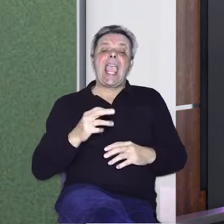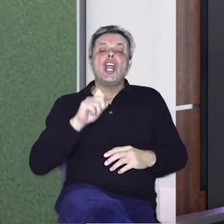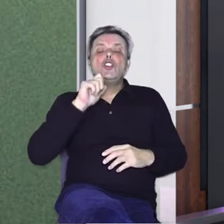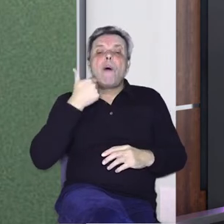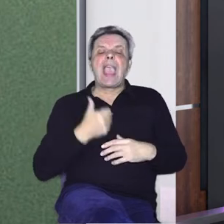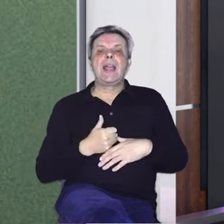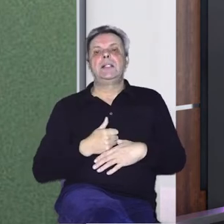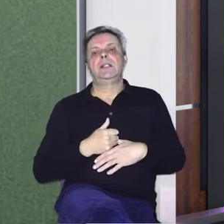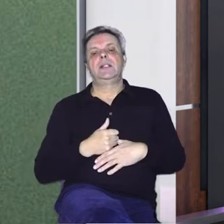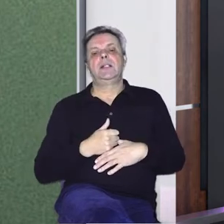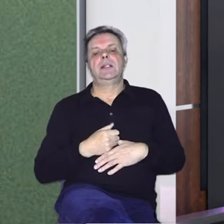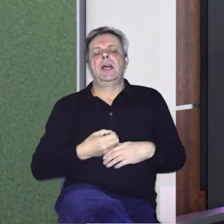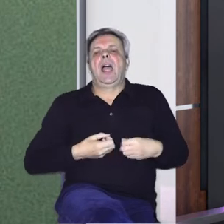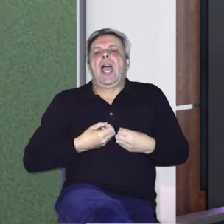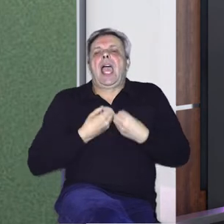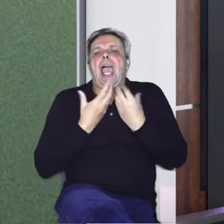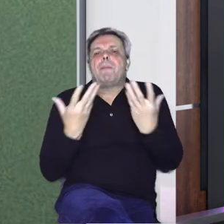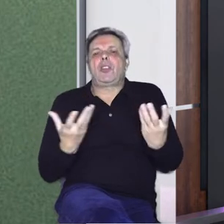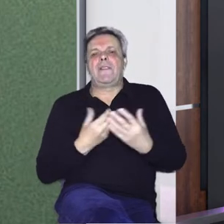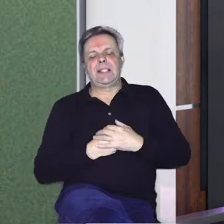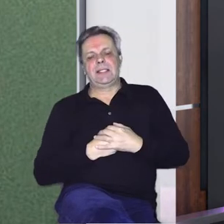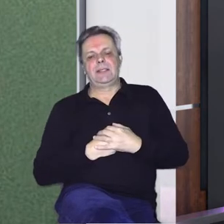čovjek emotivac,